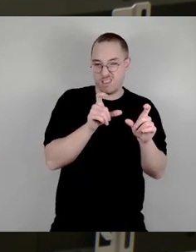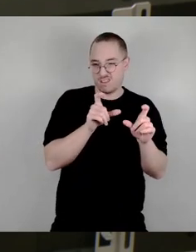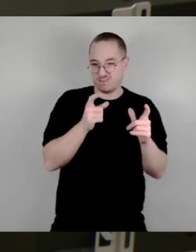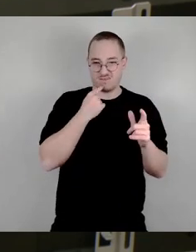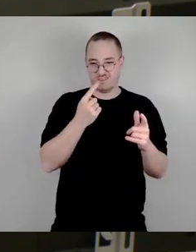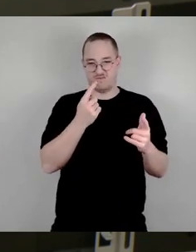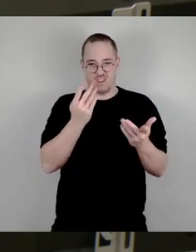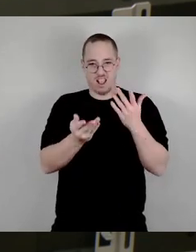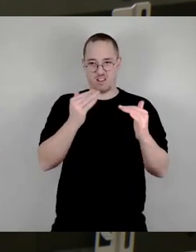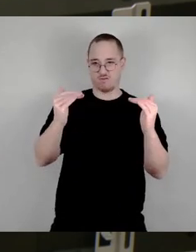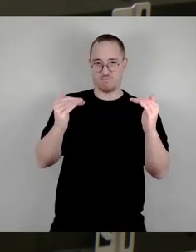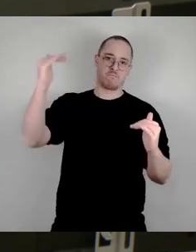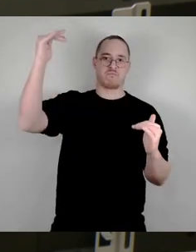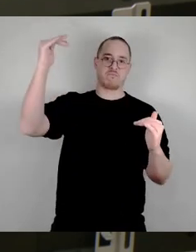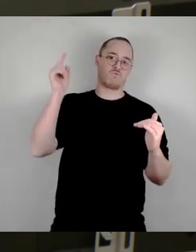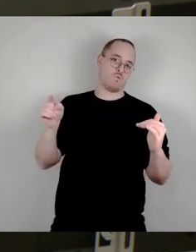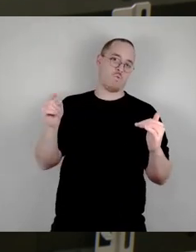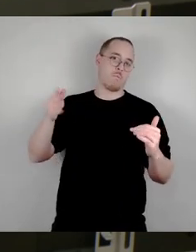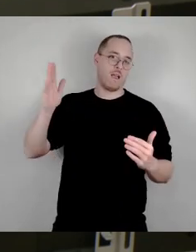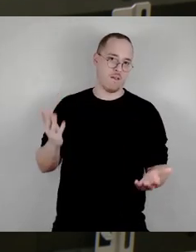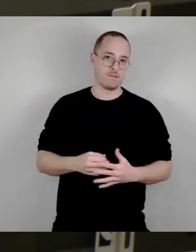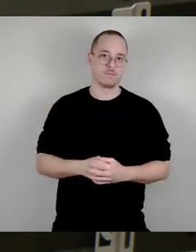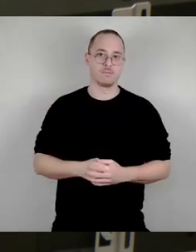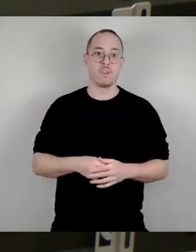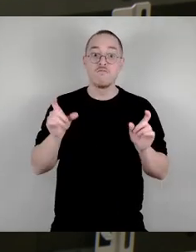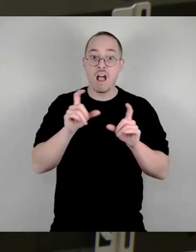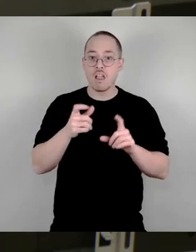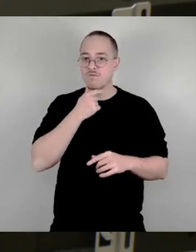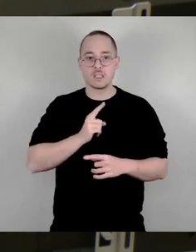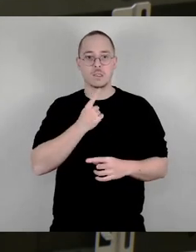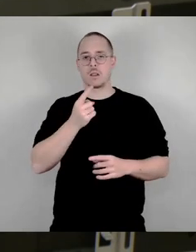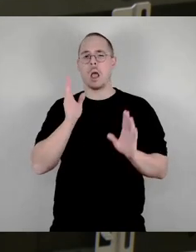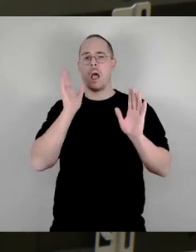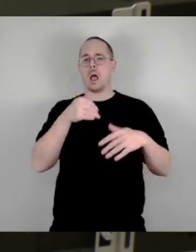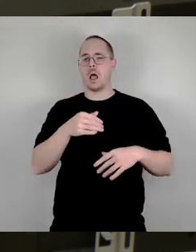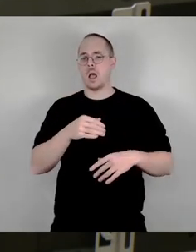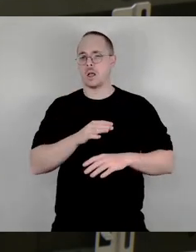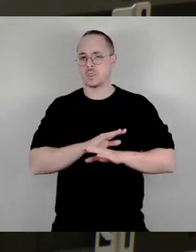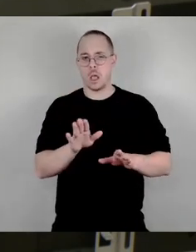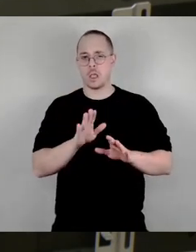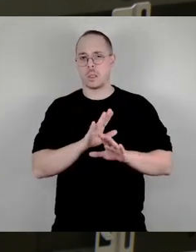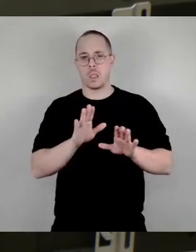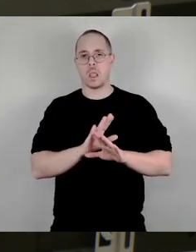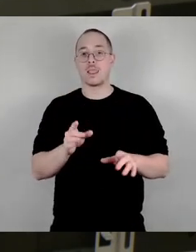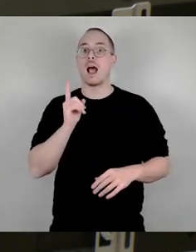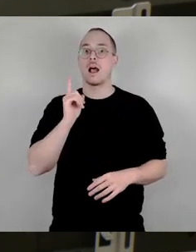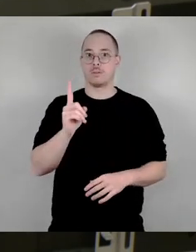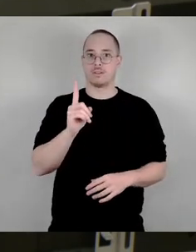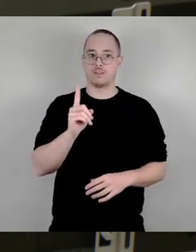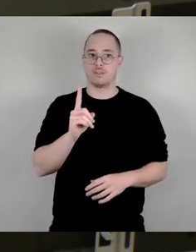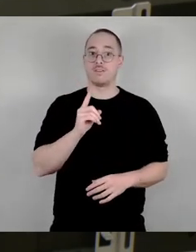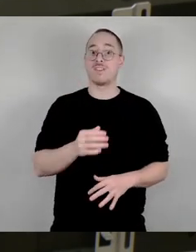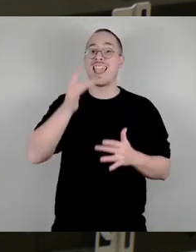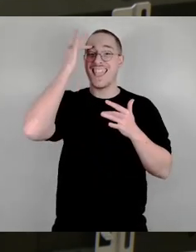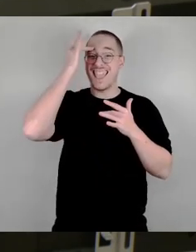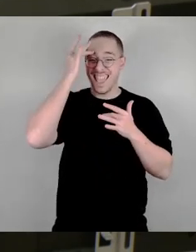Ich habe nichts gegen das Feiern, aber wir könnten vielleicht die Legalisierung illegaler Partys vielleicht ins Auge fassen. Da tun